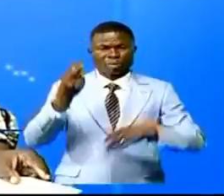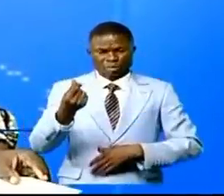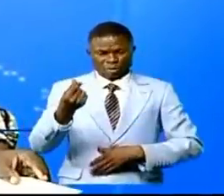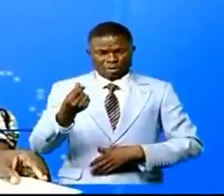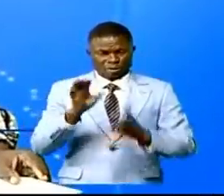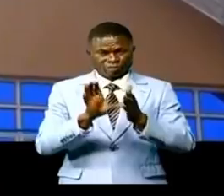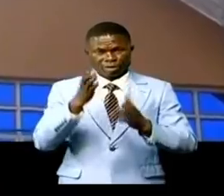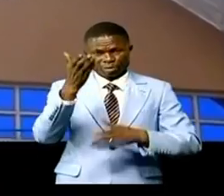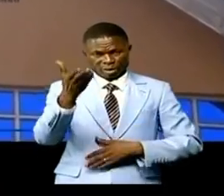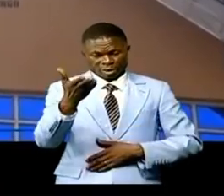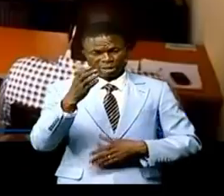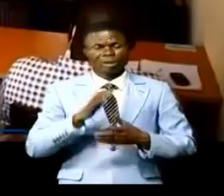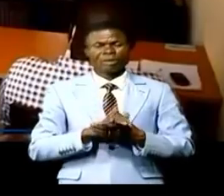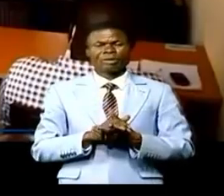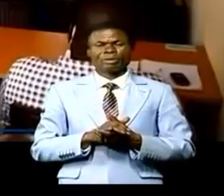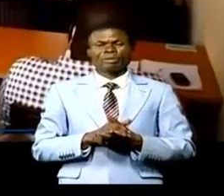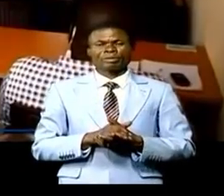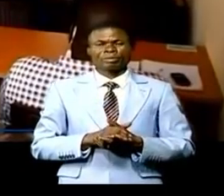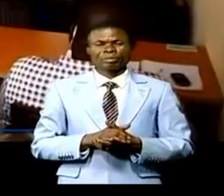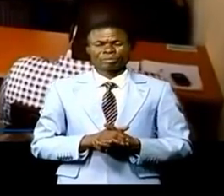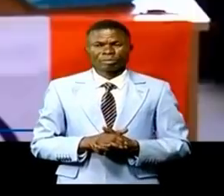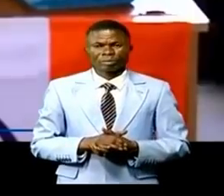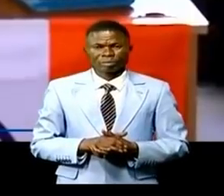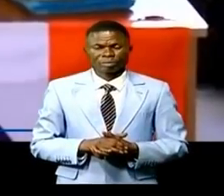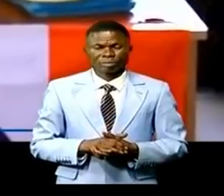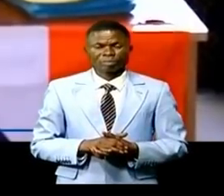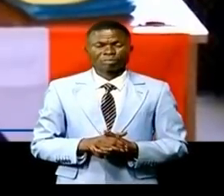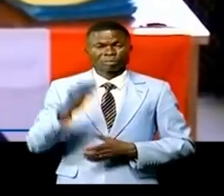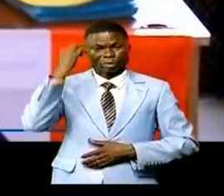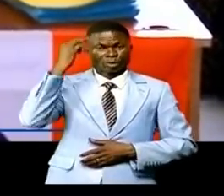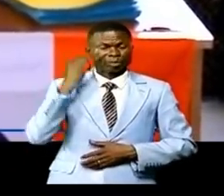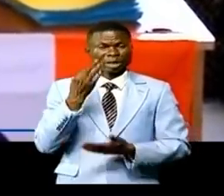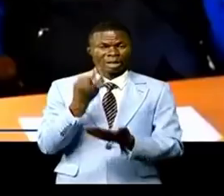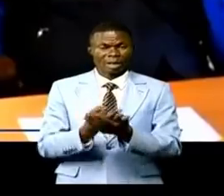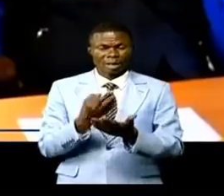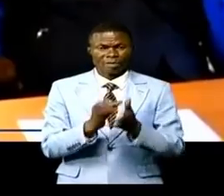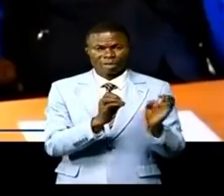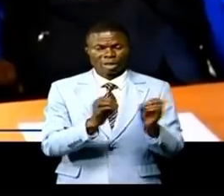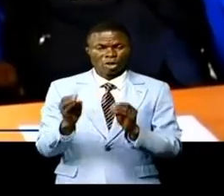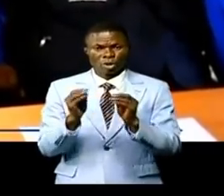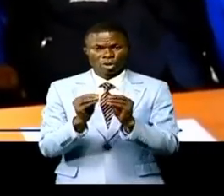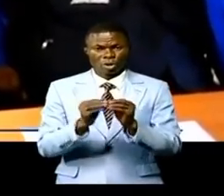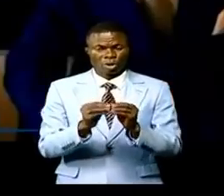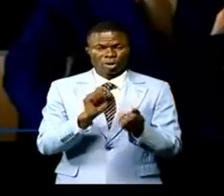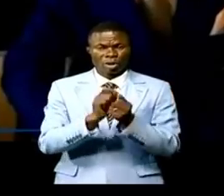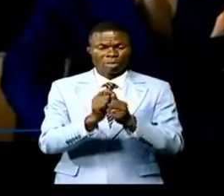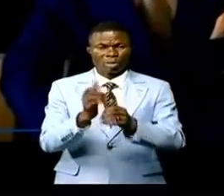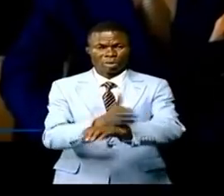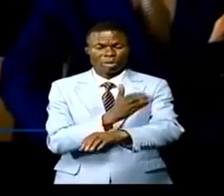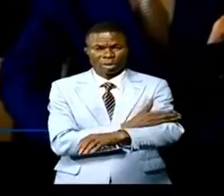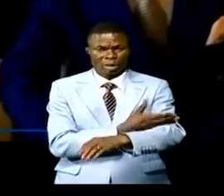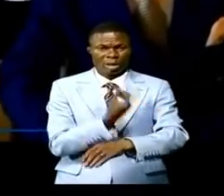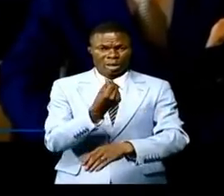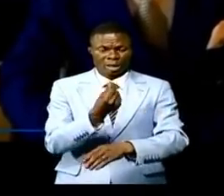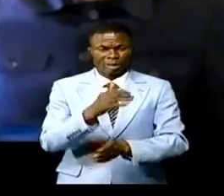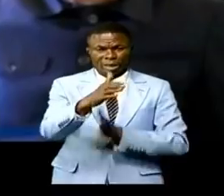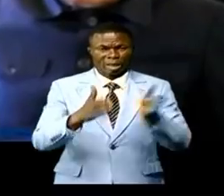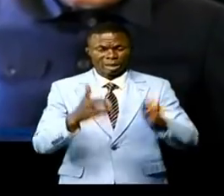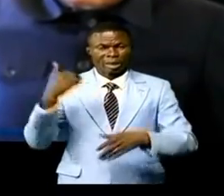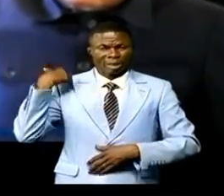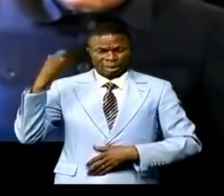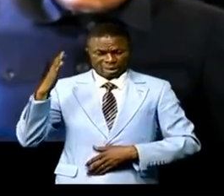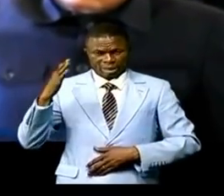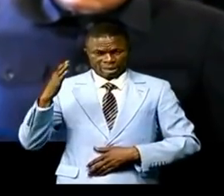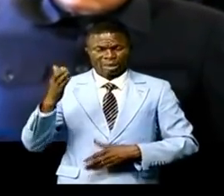reportage. Le ministre de Finances a tenu récemment la réunion sur l'accroissement des recettes de l'Etat avec les régies